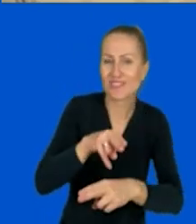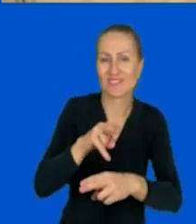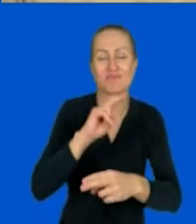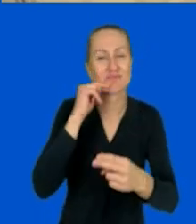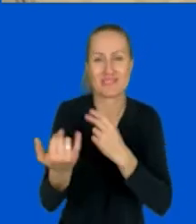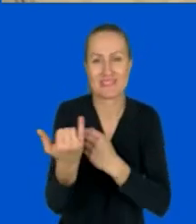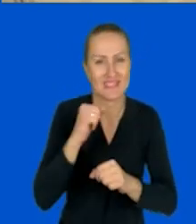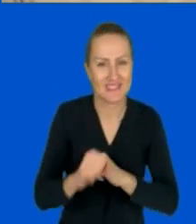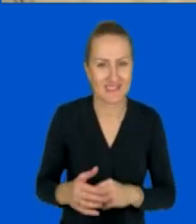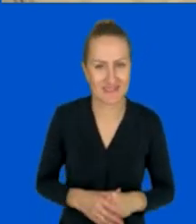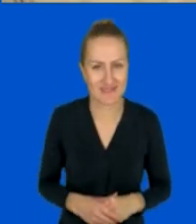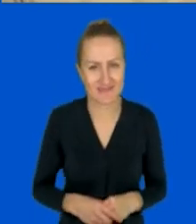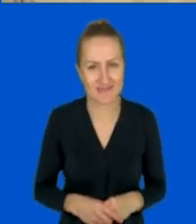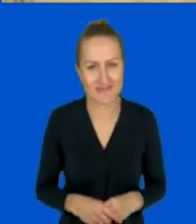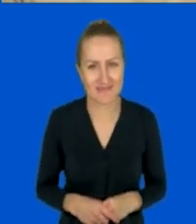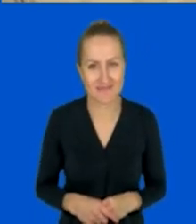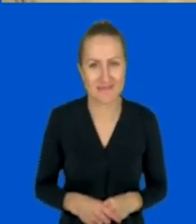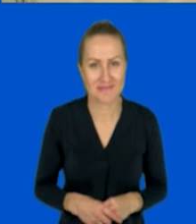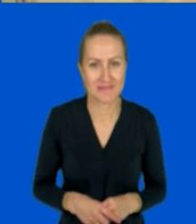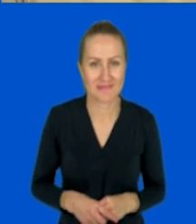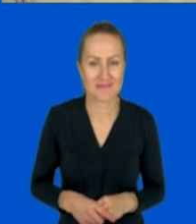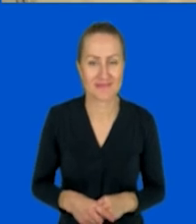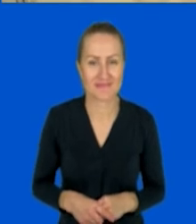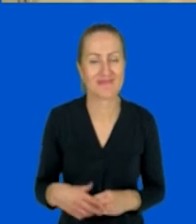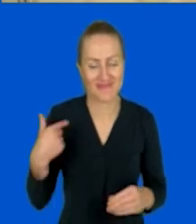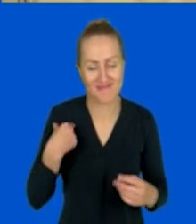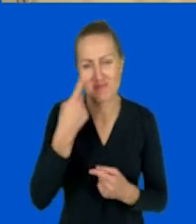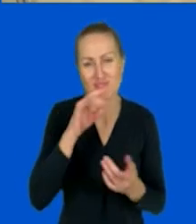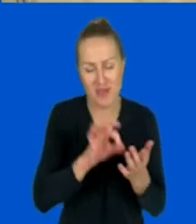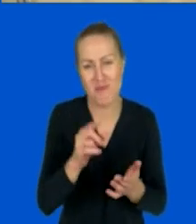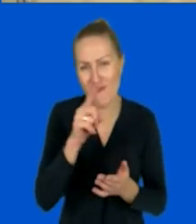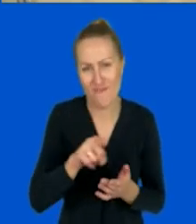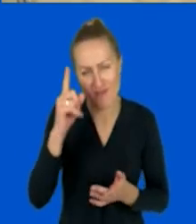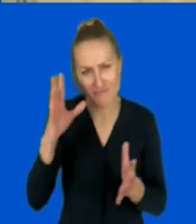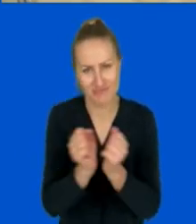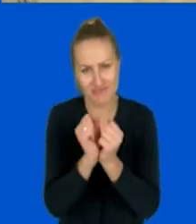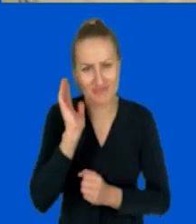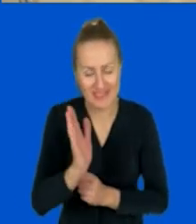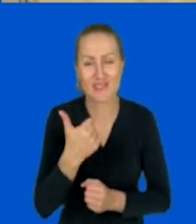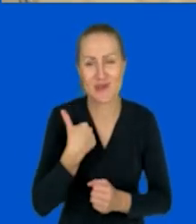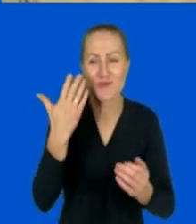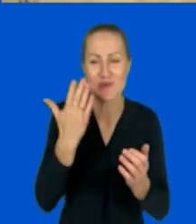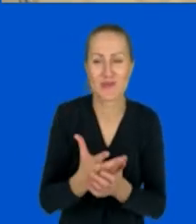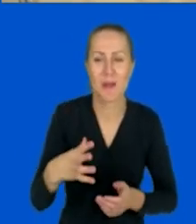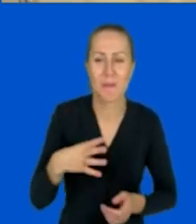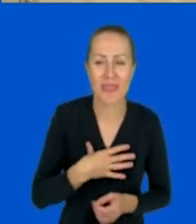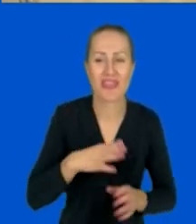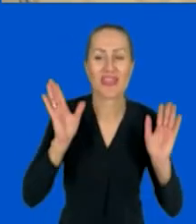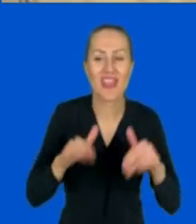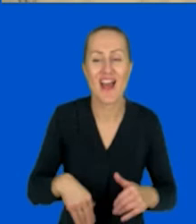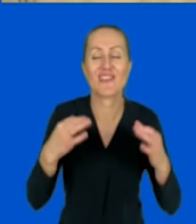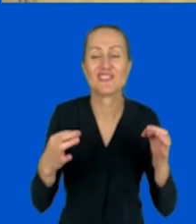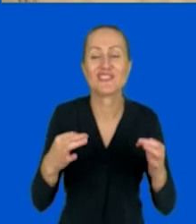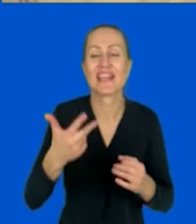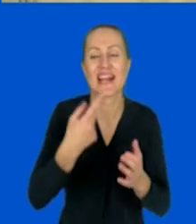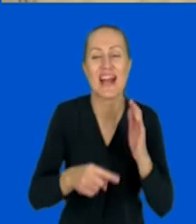Myślę sobie, że na pewno wam przyjdzie coś do głowy, bo ja dzisiaj już kilkakrotnie, nawet podczas próby